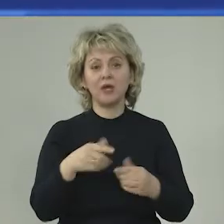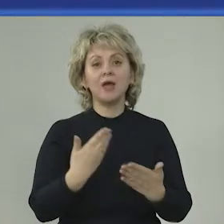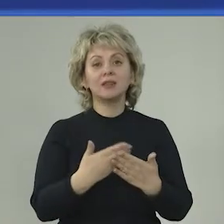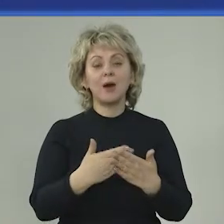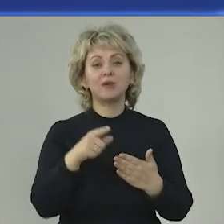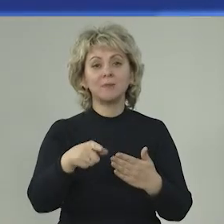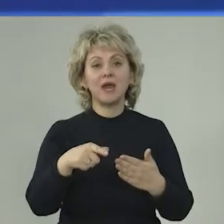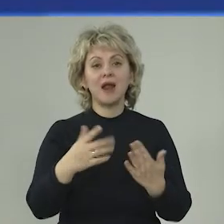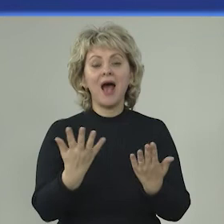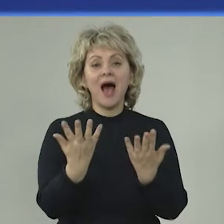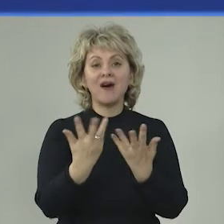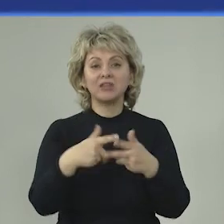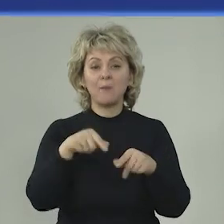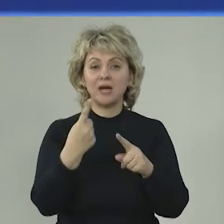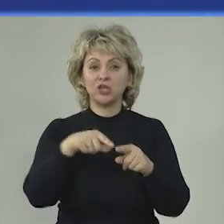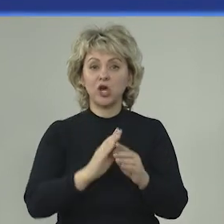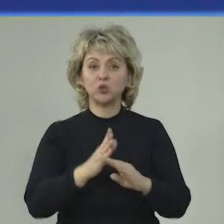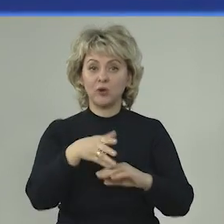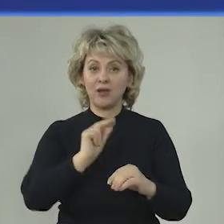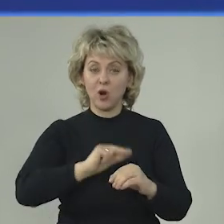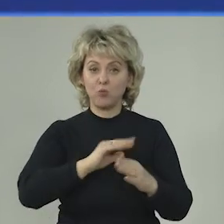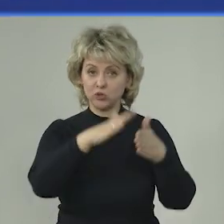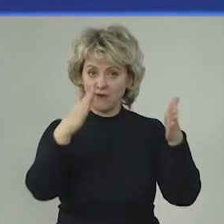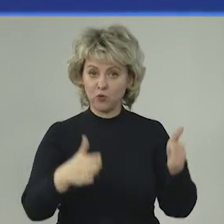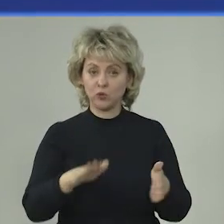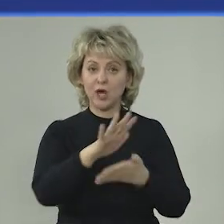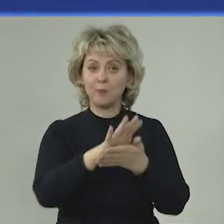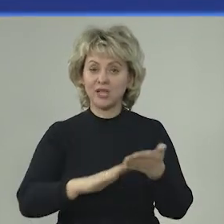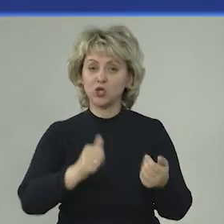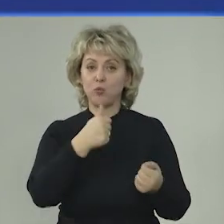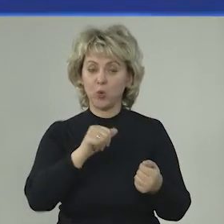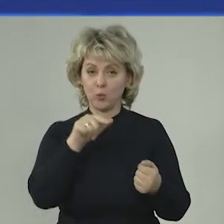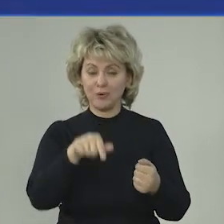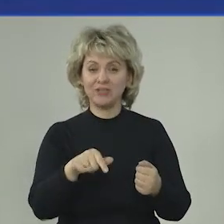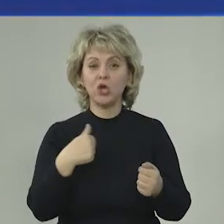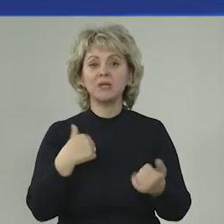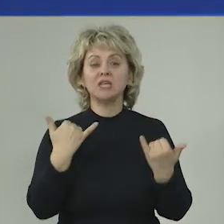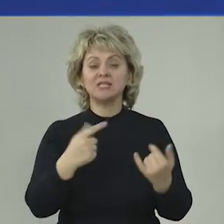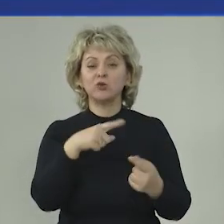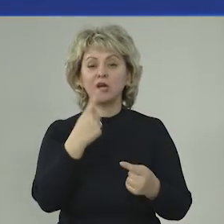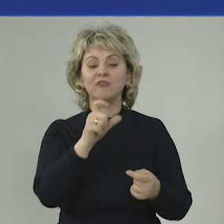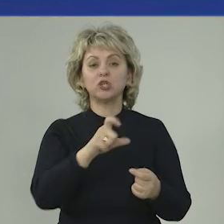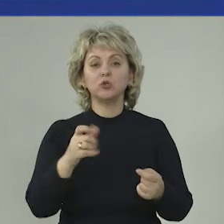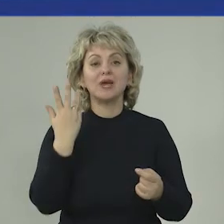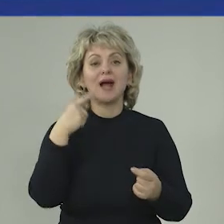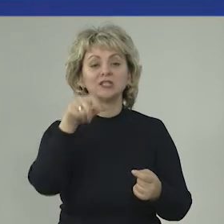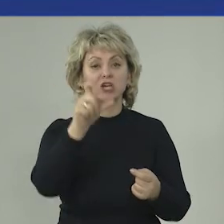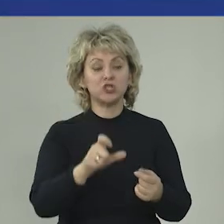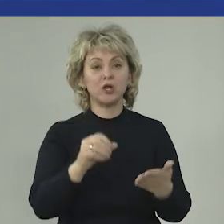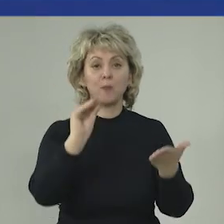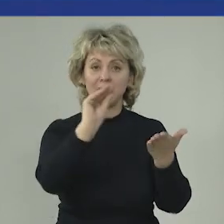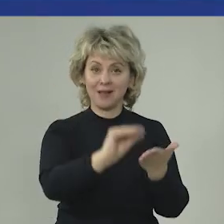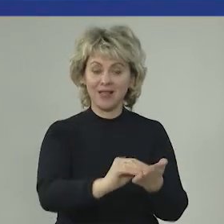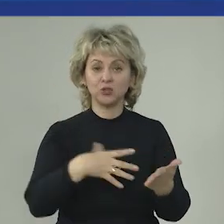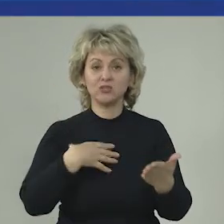Например, автоматы, которые работают на входах, они ведь продолжают тестироваться. И мне сегодня говорят люди, что когда человек